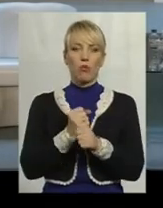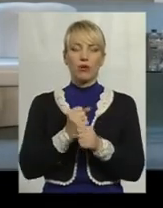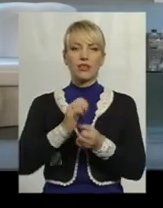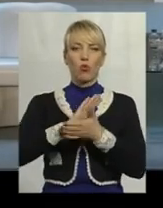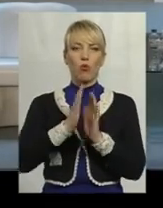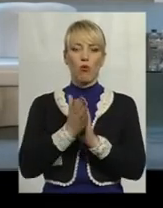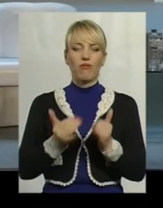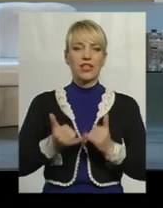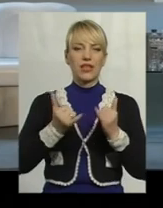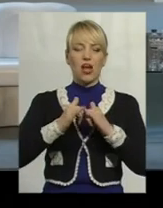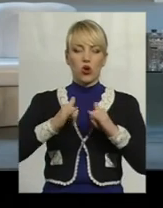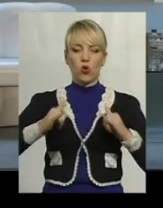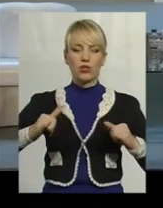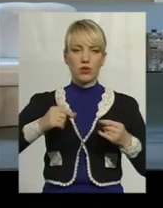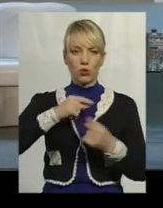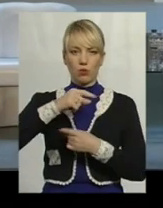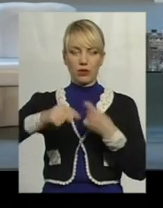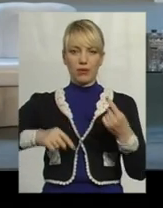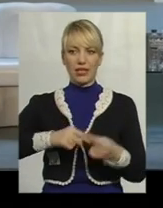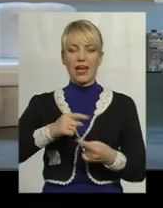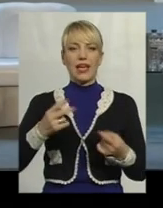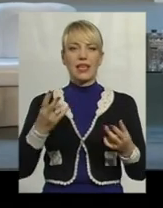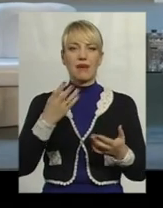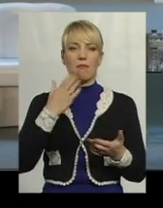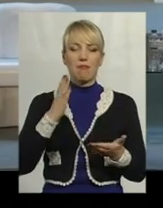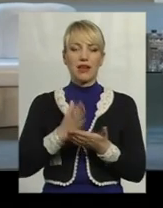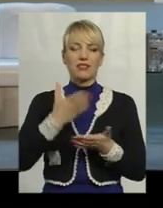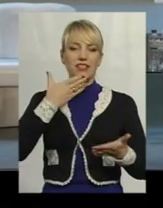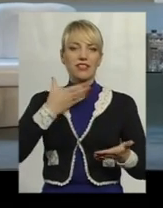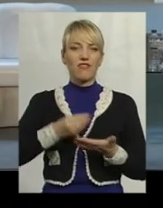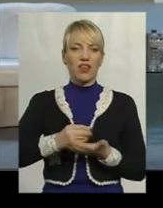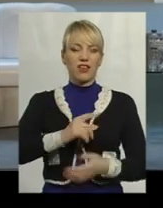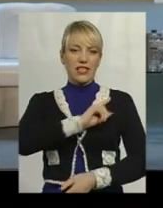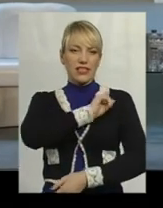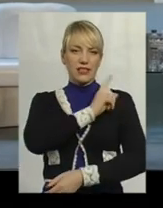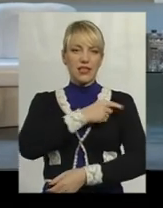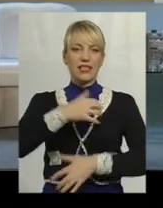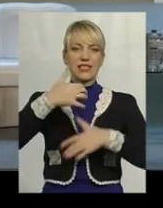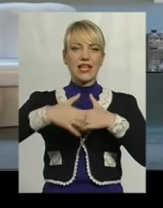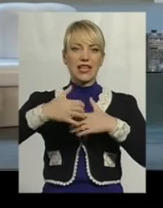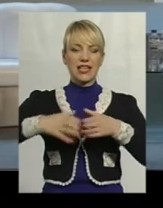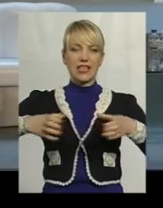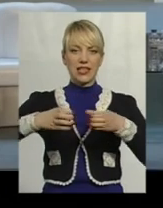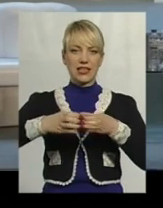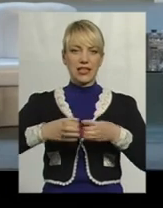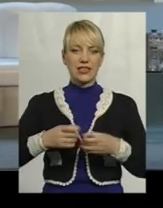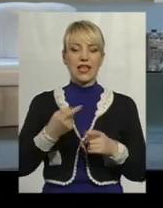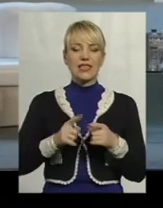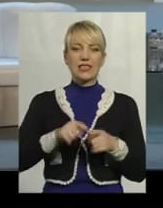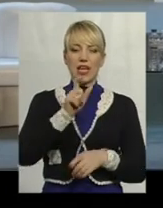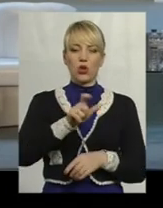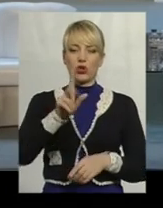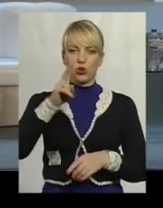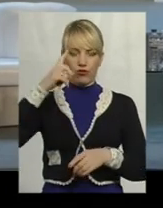і мати свій власний український потужний середній клас. Це люди, які вміють захищати свої